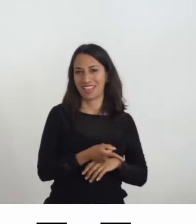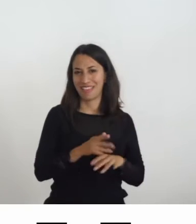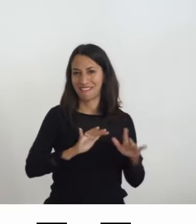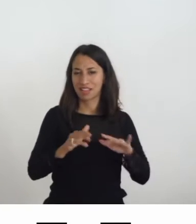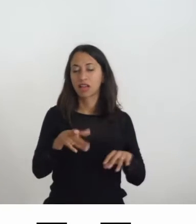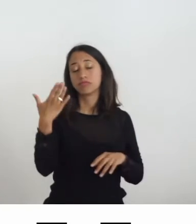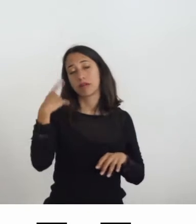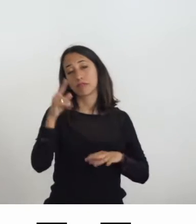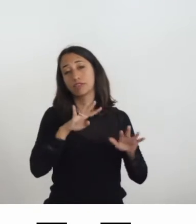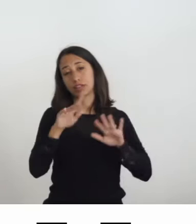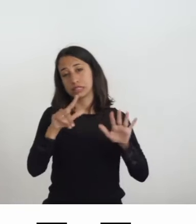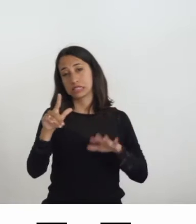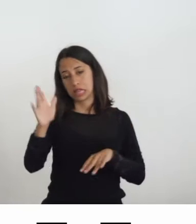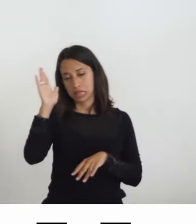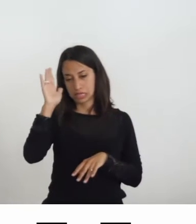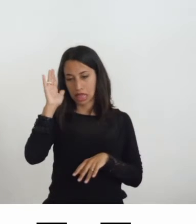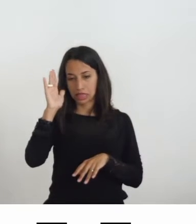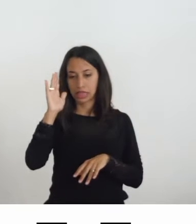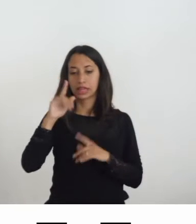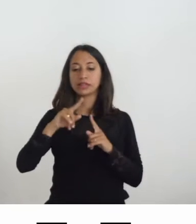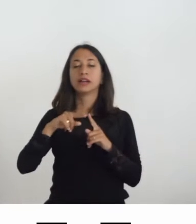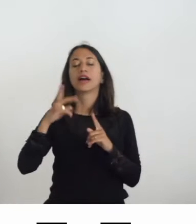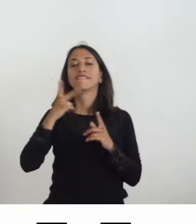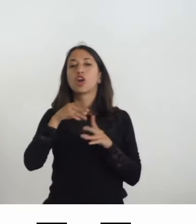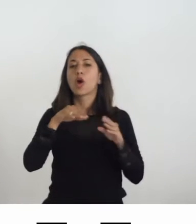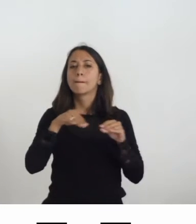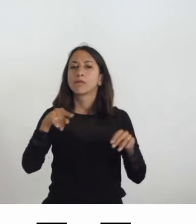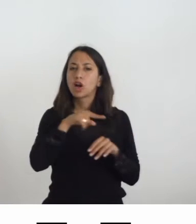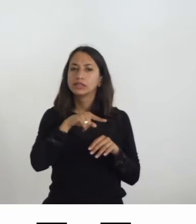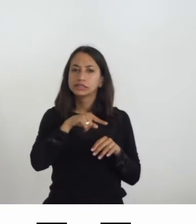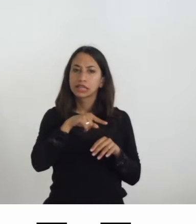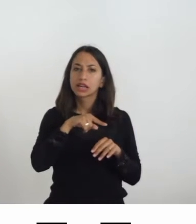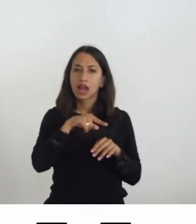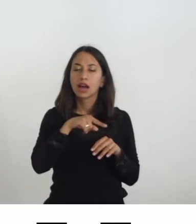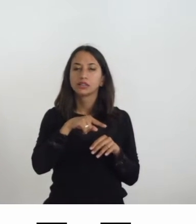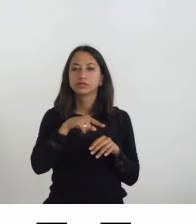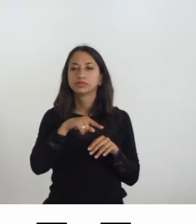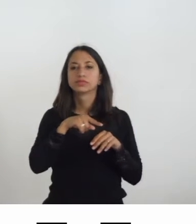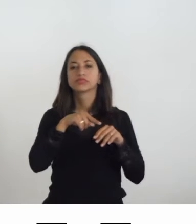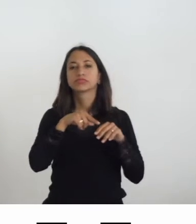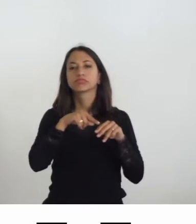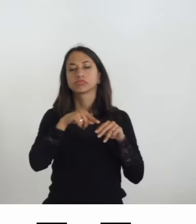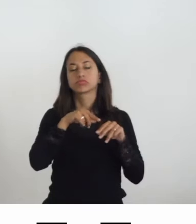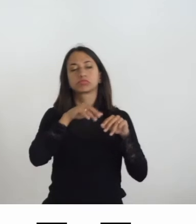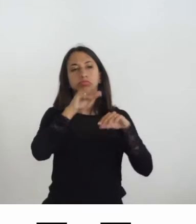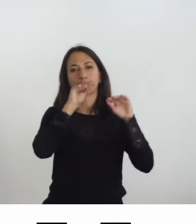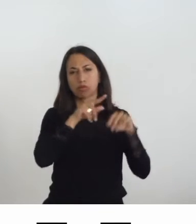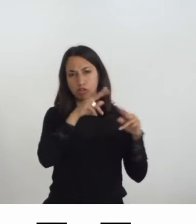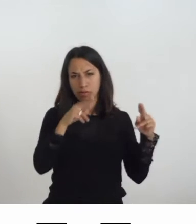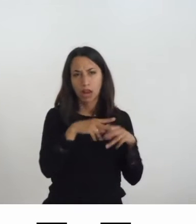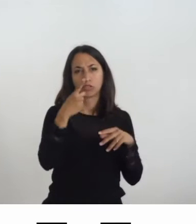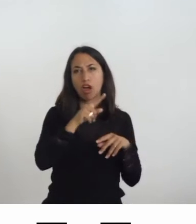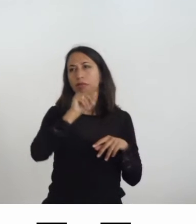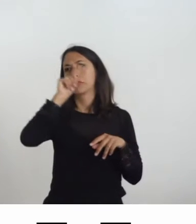questo è il 1980 perché poi la mostra è stata itinerante e quindi è venuta anche in Italia, Milano e a Roma.